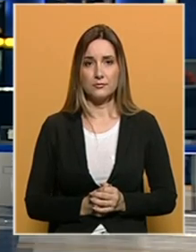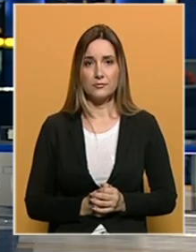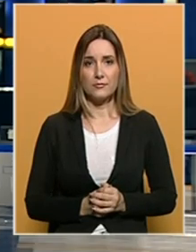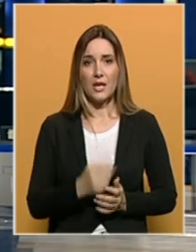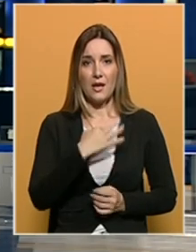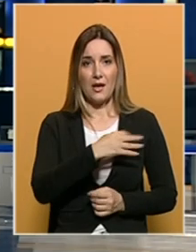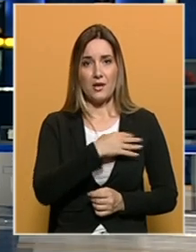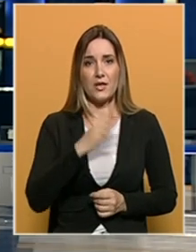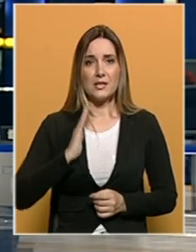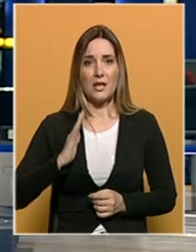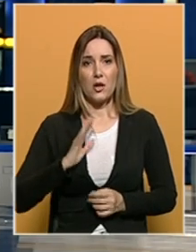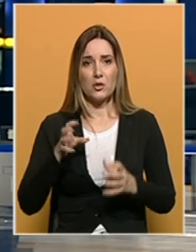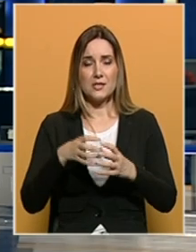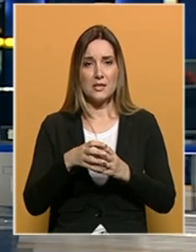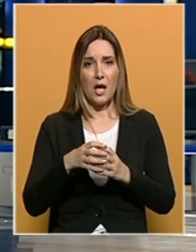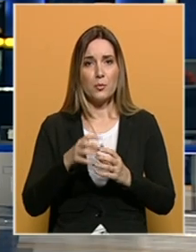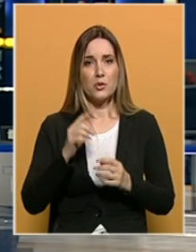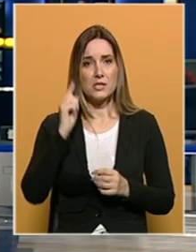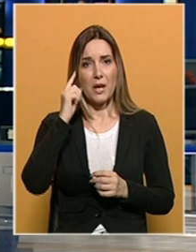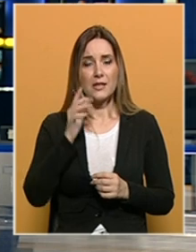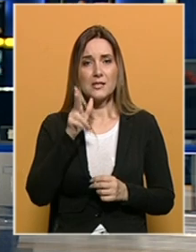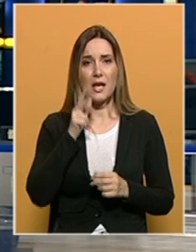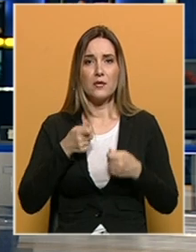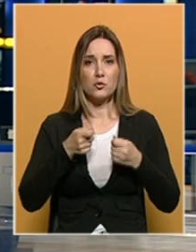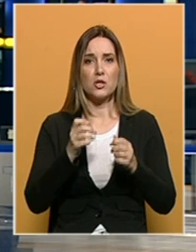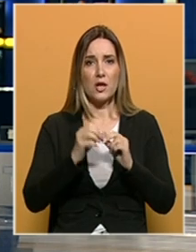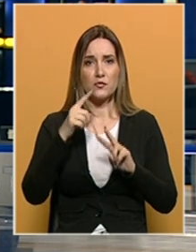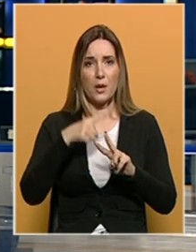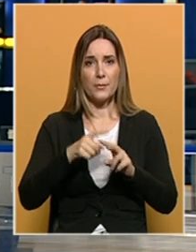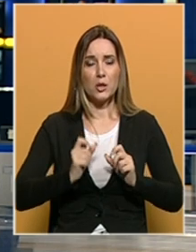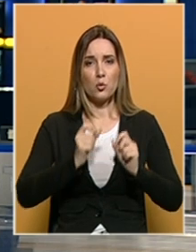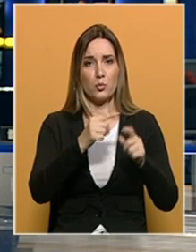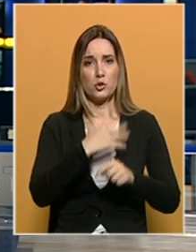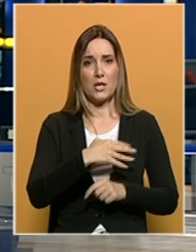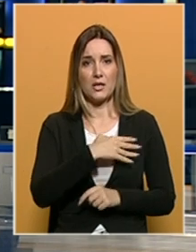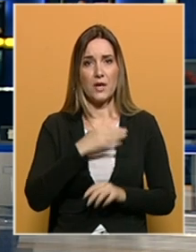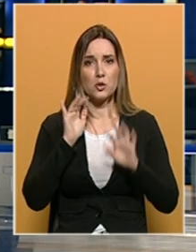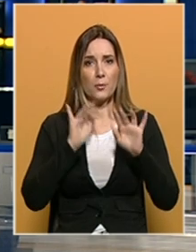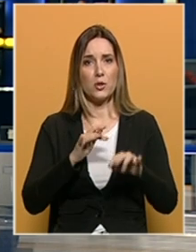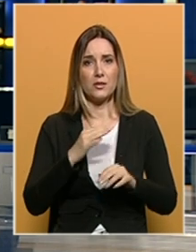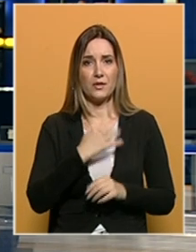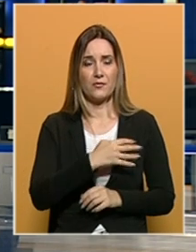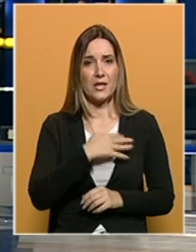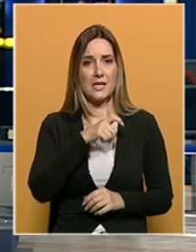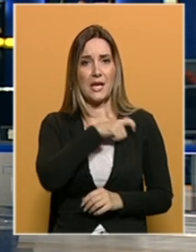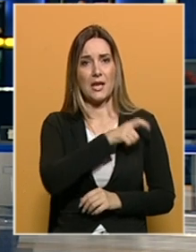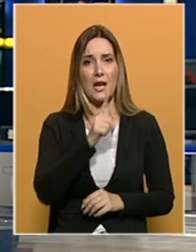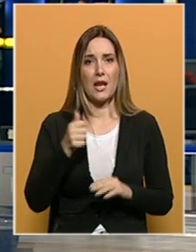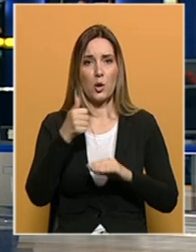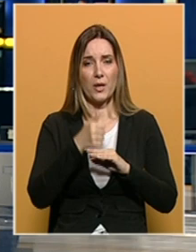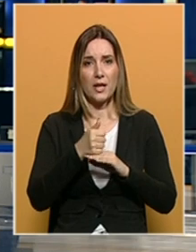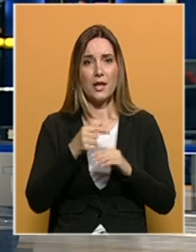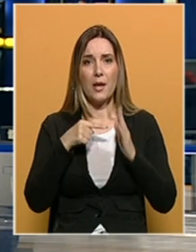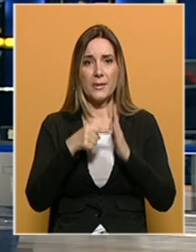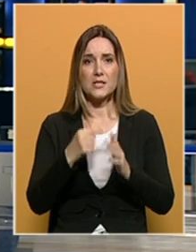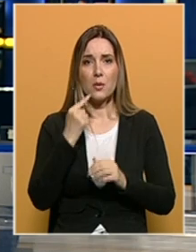Hrvatski narodni sabor smatra da zahtjev tužilaštva Bosni i Hercegovine upućen Hrvatskoj protiv hrvatskih generala i komandanata